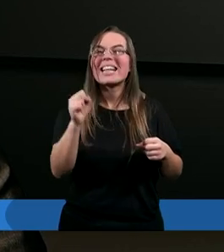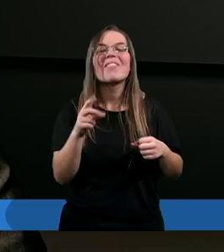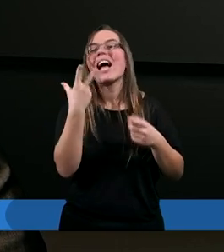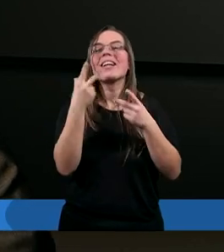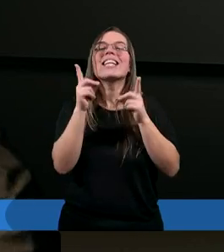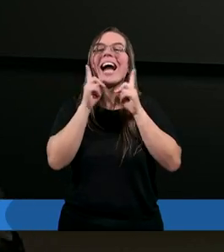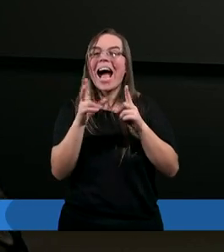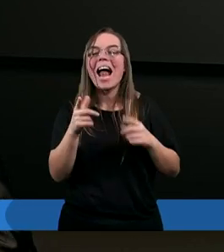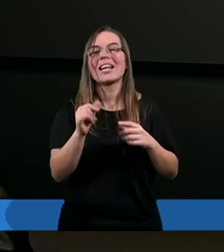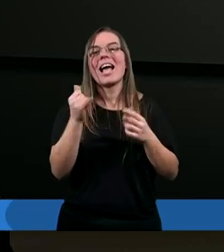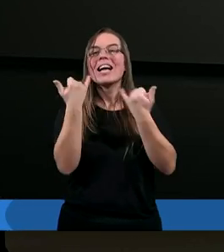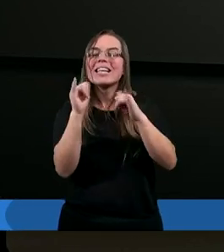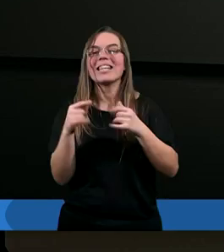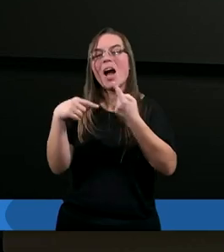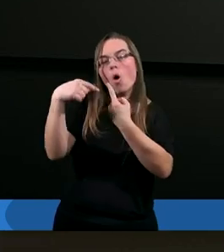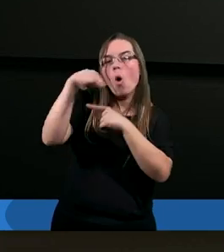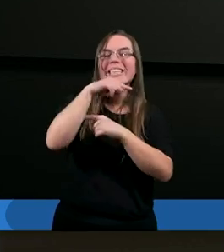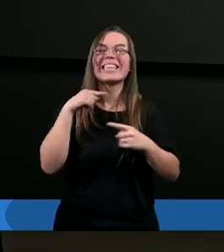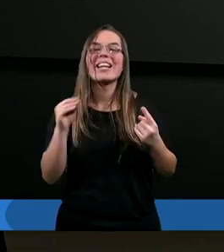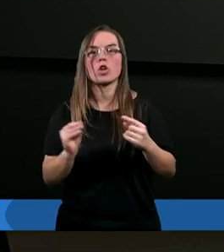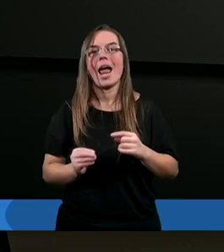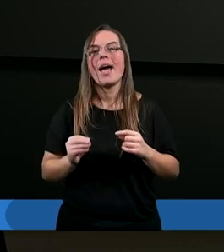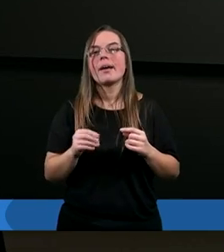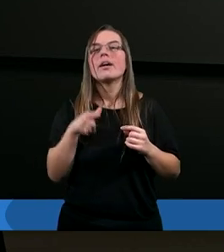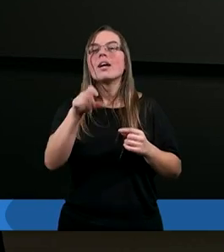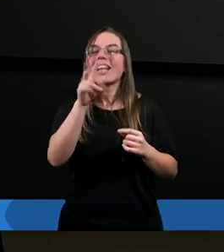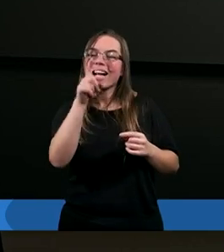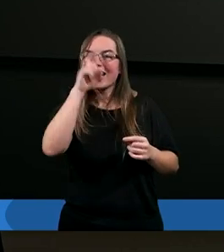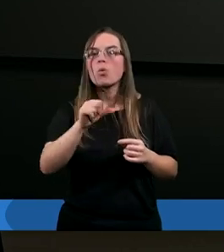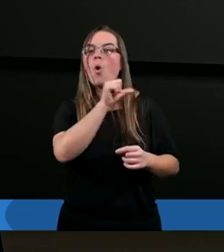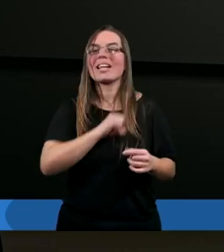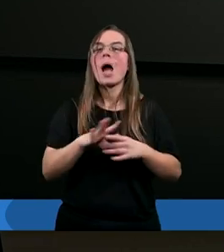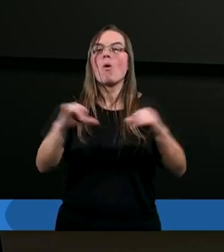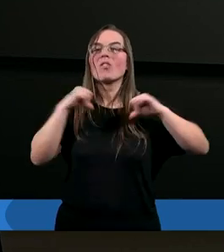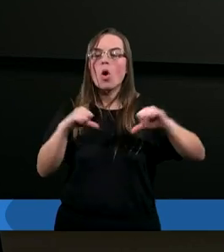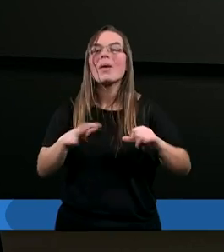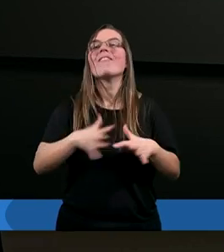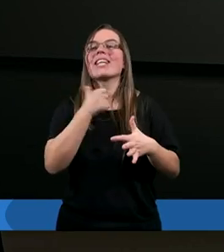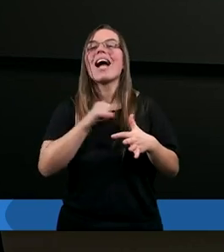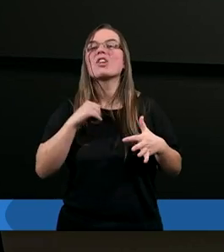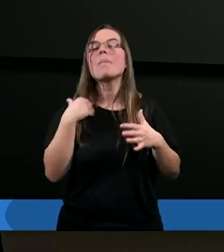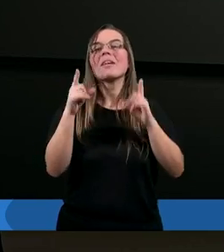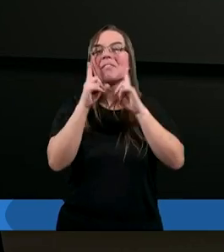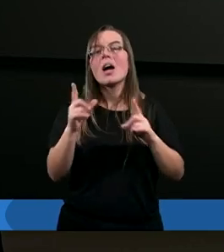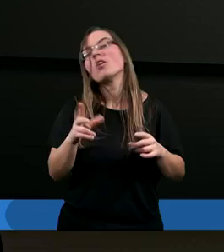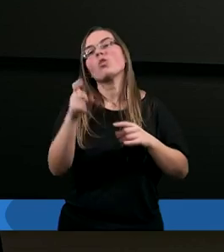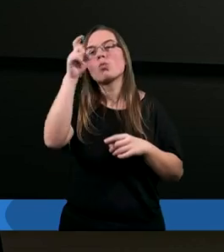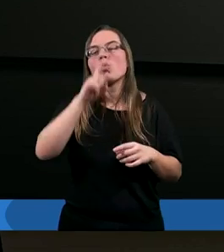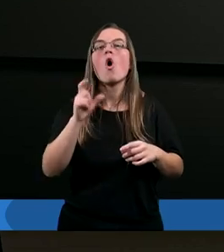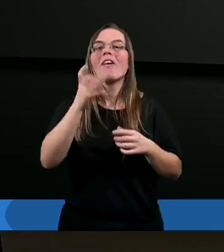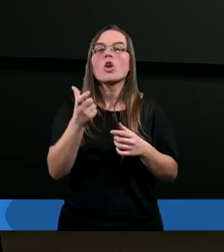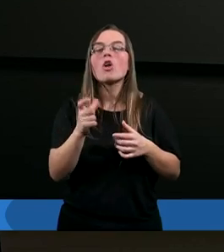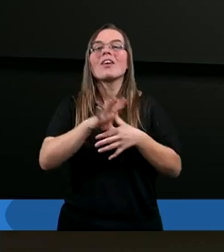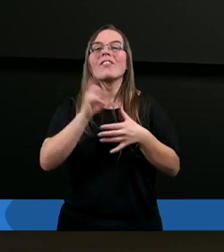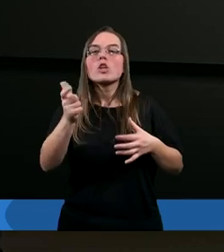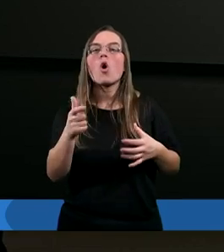i do tego egoistyczne. A też i zło samo w sumie wydaje się być, no właśnie, zło w sumie